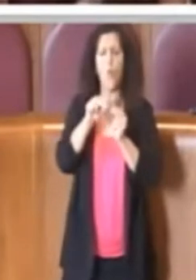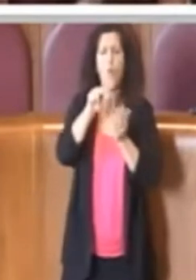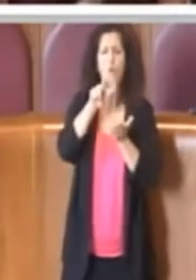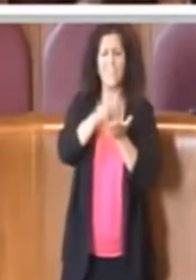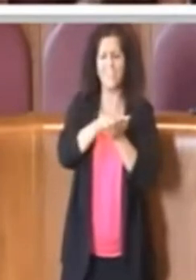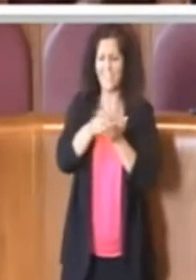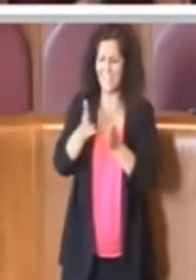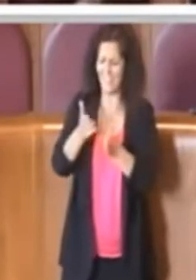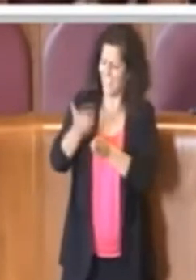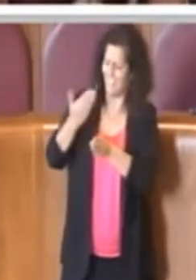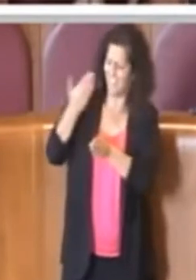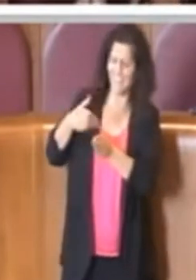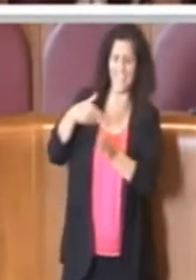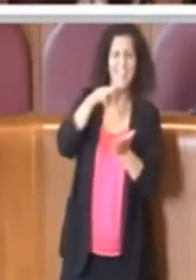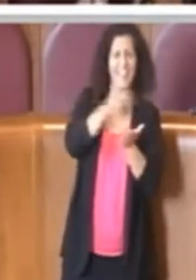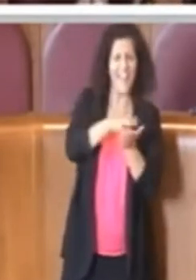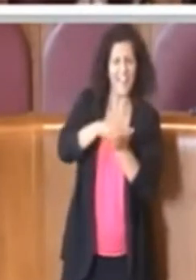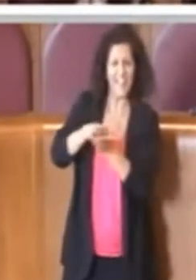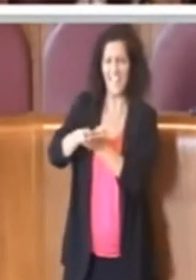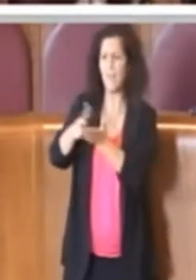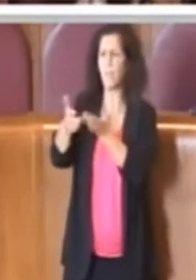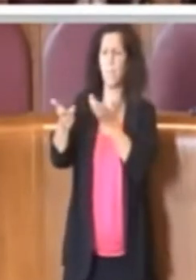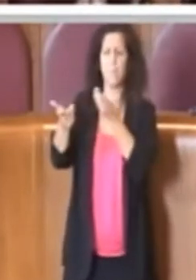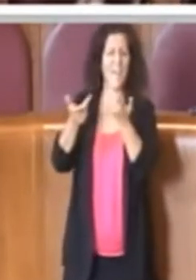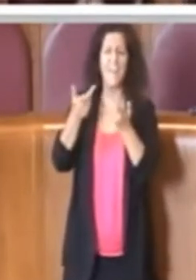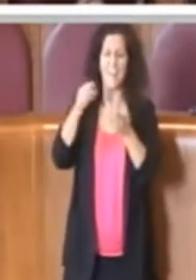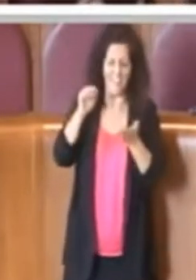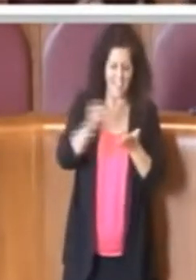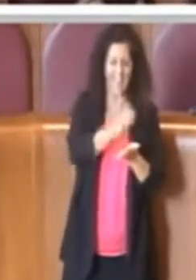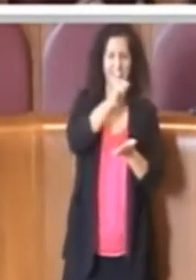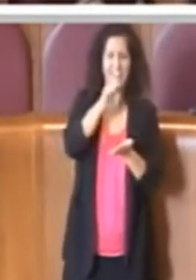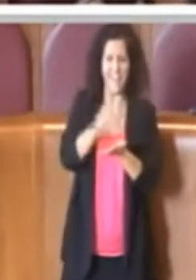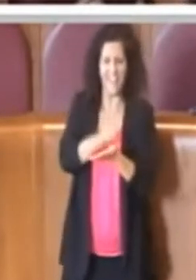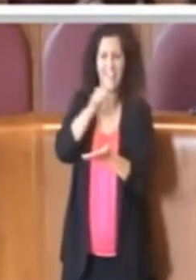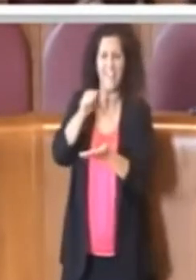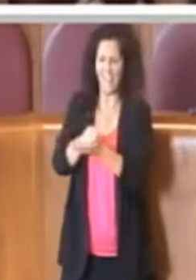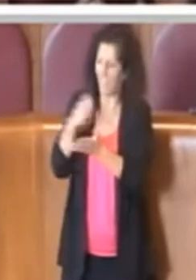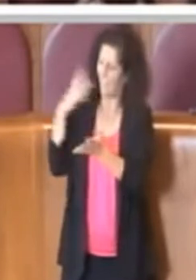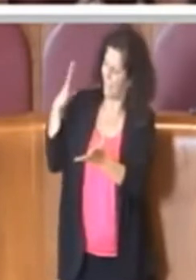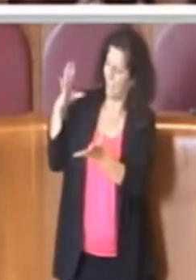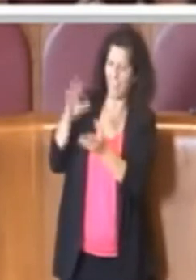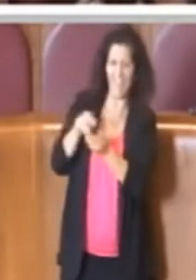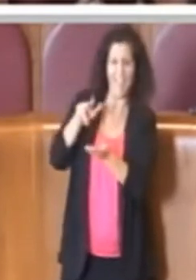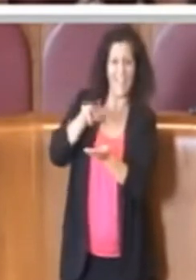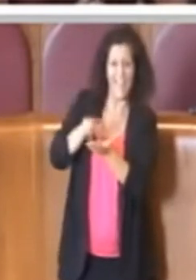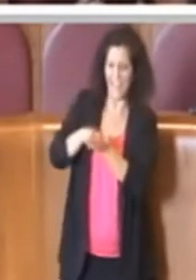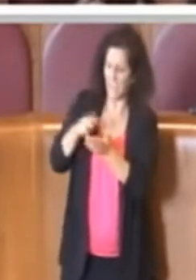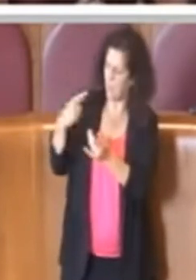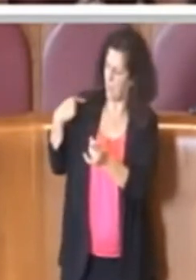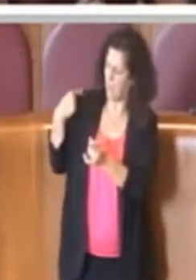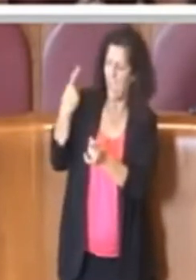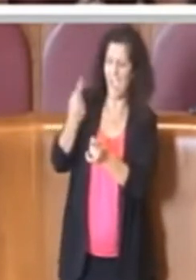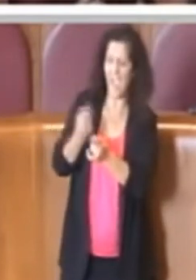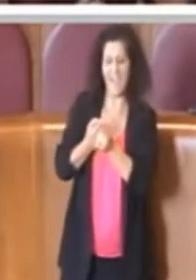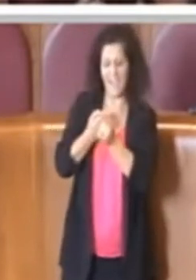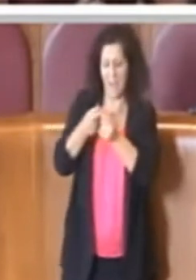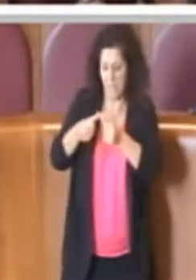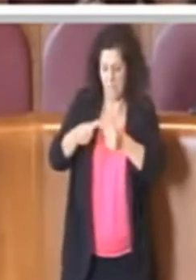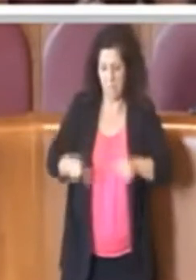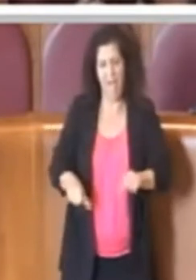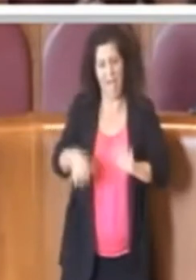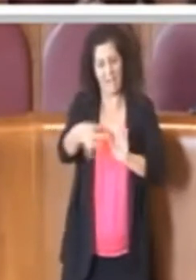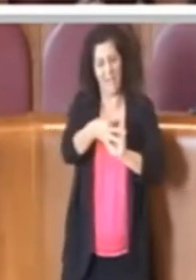provvedimenti che a queste sono collegati che nel tempo hanno costituito l'humus normativo su cui il